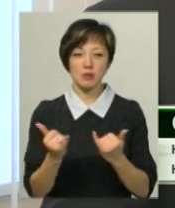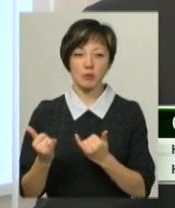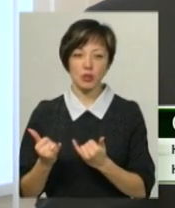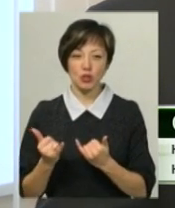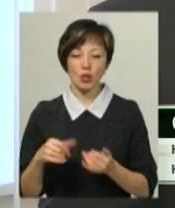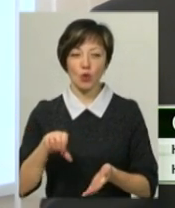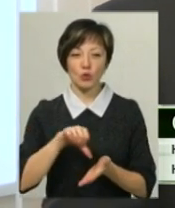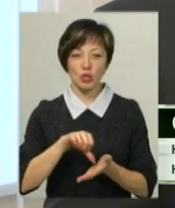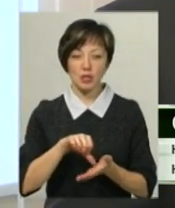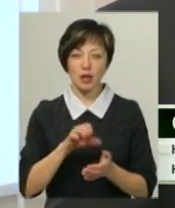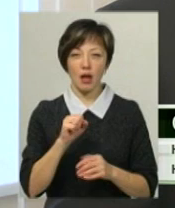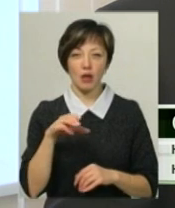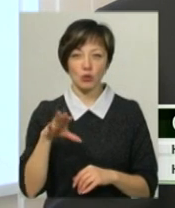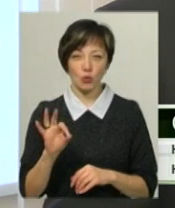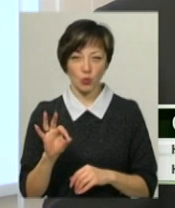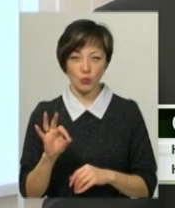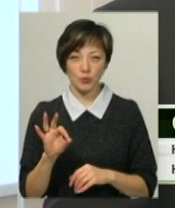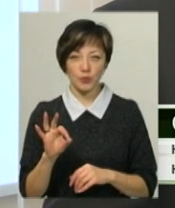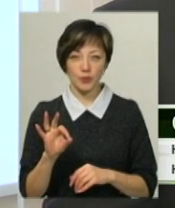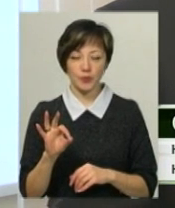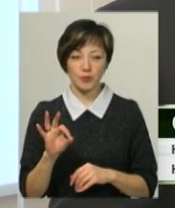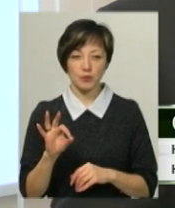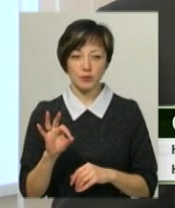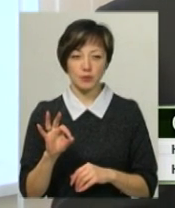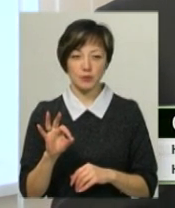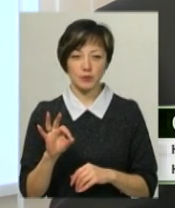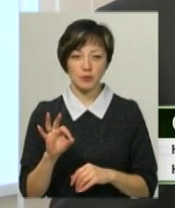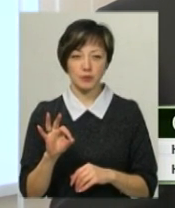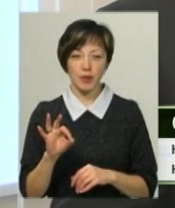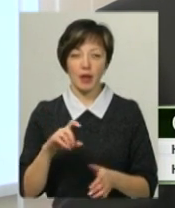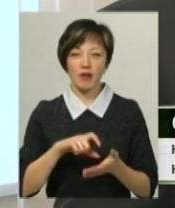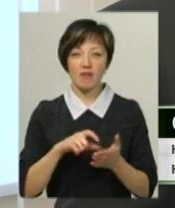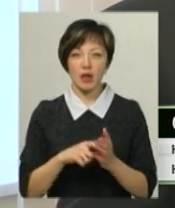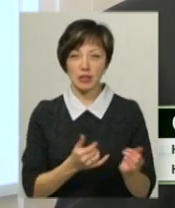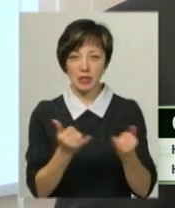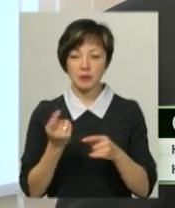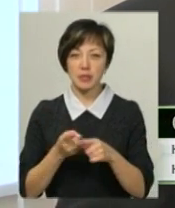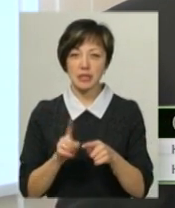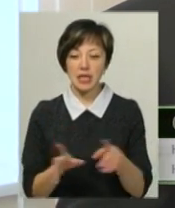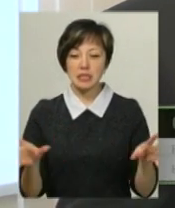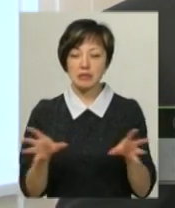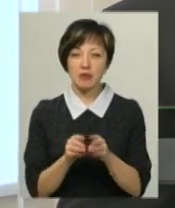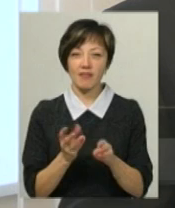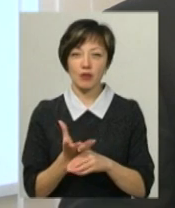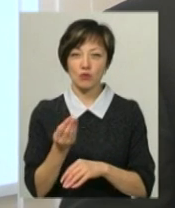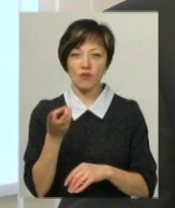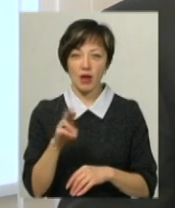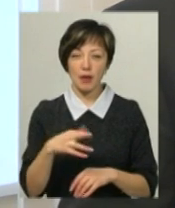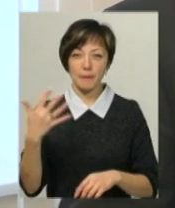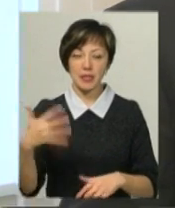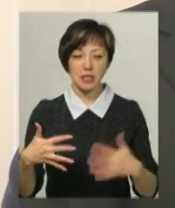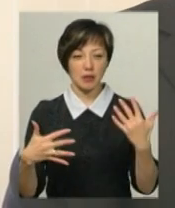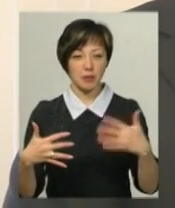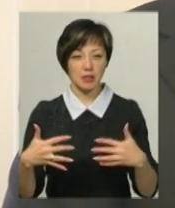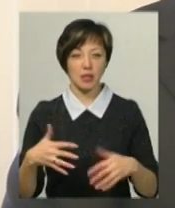учасників АТО квартирами, але це є співфінансування 50 на